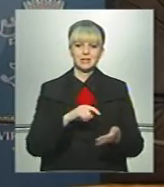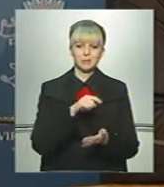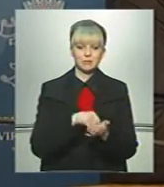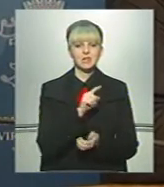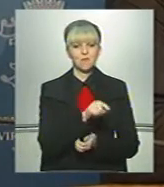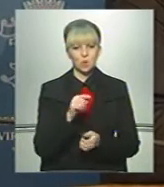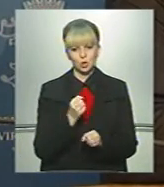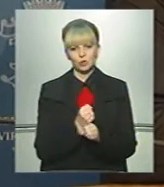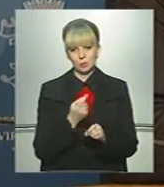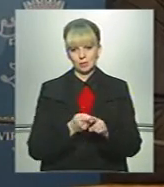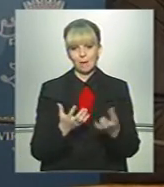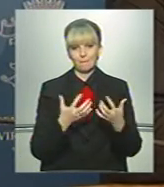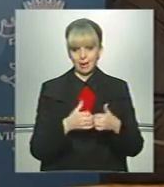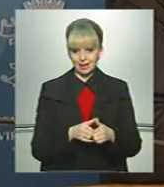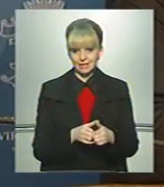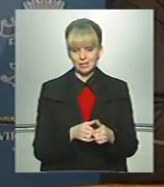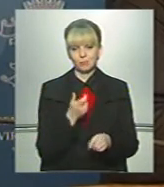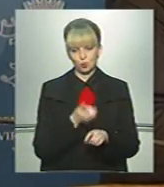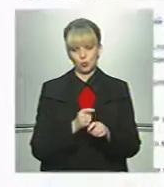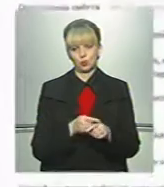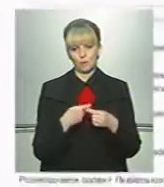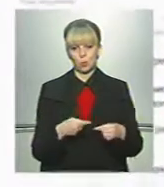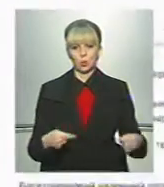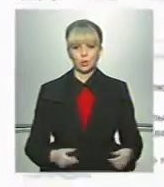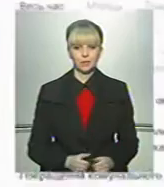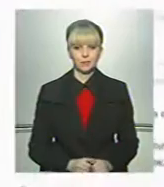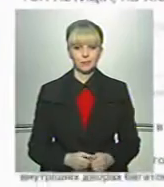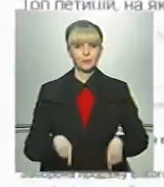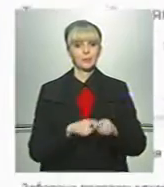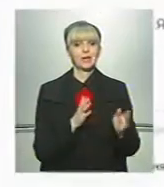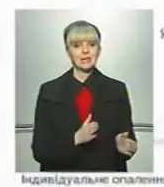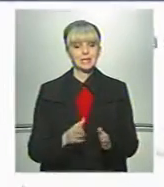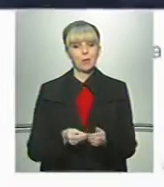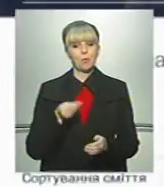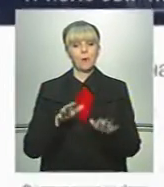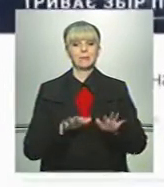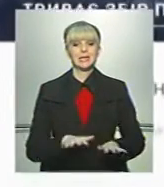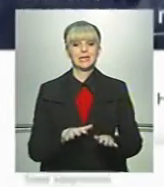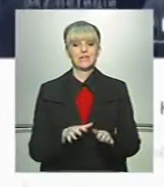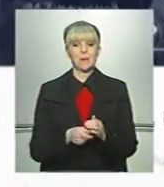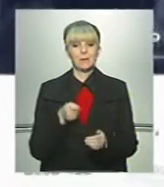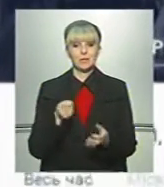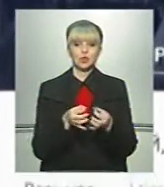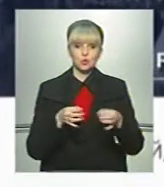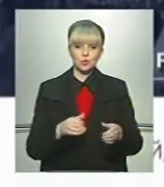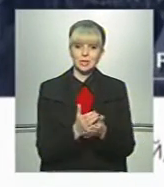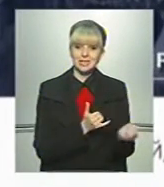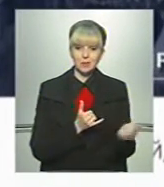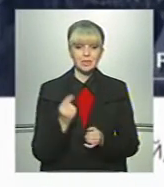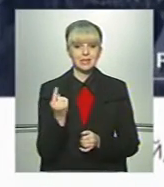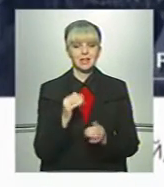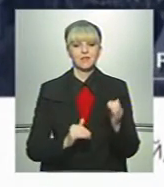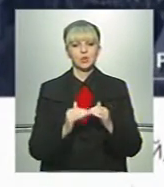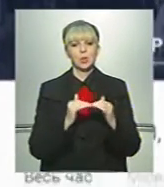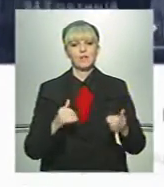вони зроблять цей механізм більш продуктивним. Така система для подання місцевих петицій дозволить забезпечити єдиний